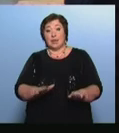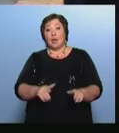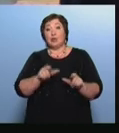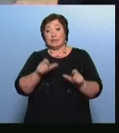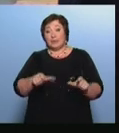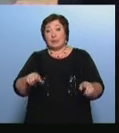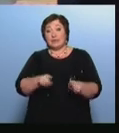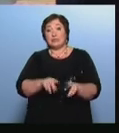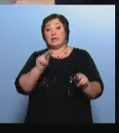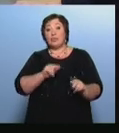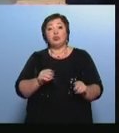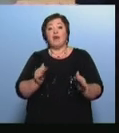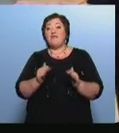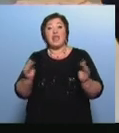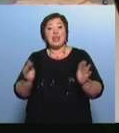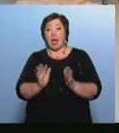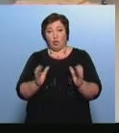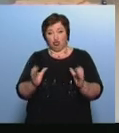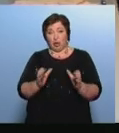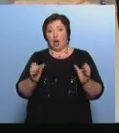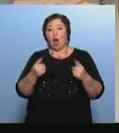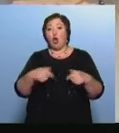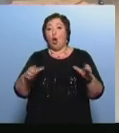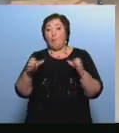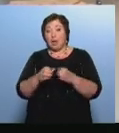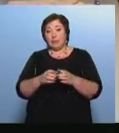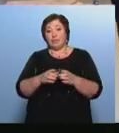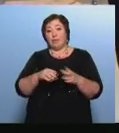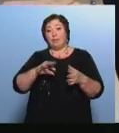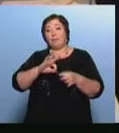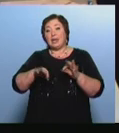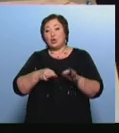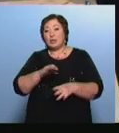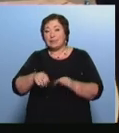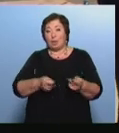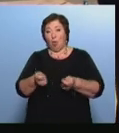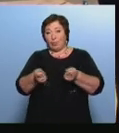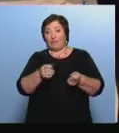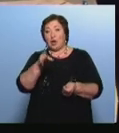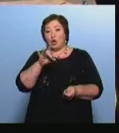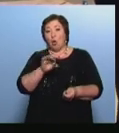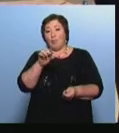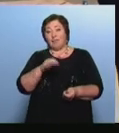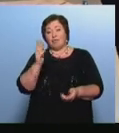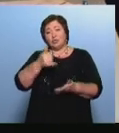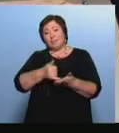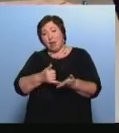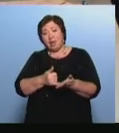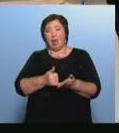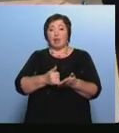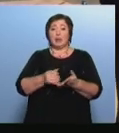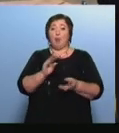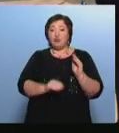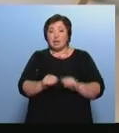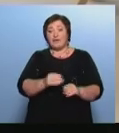работать в небольших командах И здесь будет разрабатываться как раз схема управления роботов Будут ребята паять, монтировать элементы,